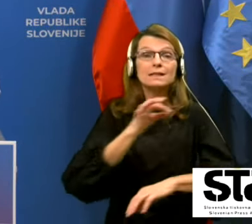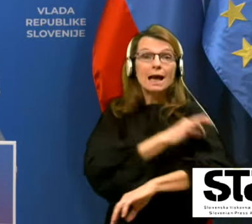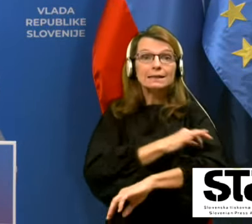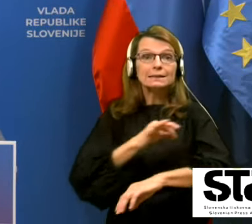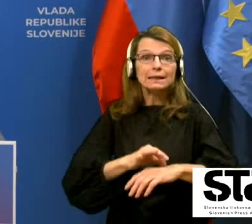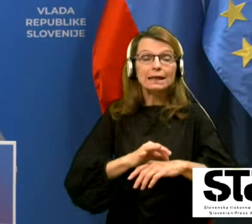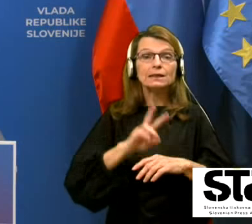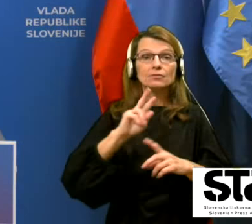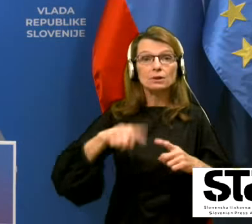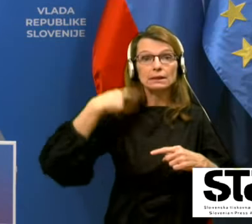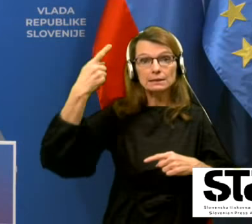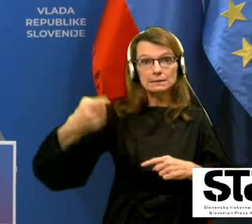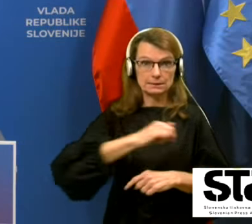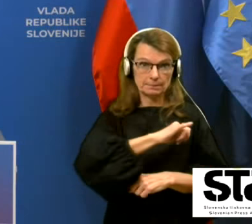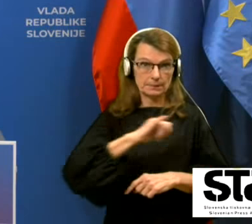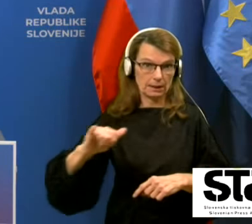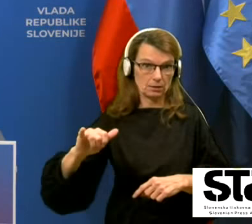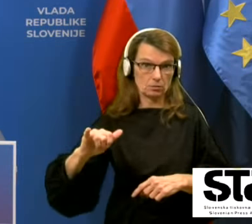naslednjem letu.